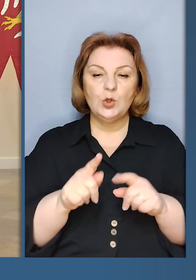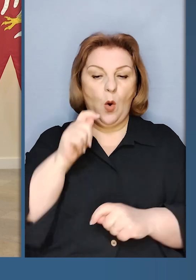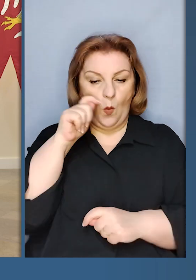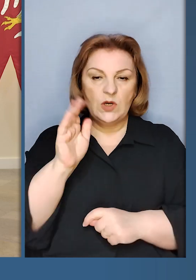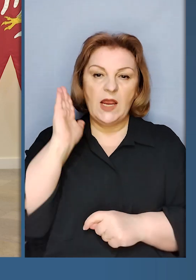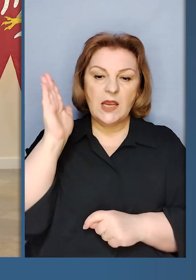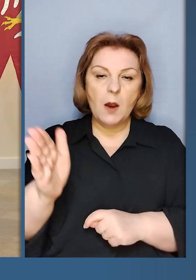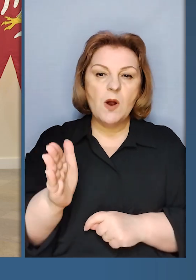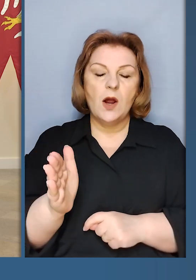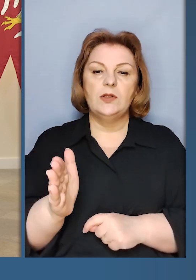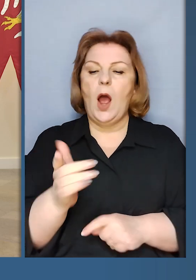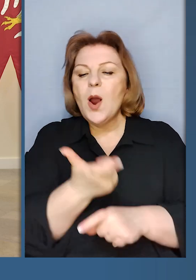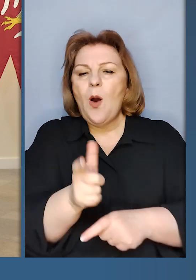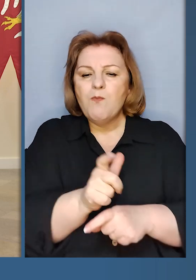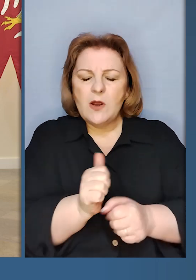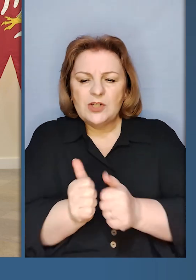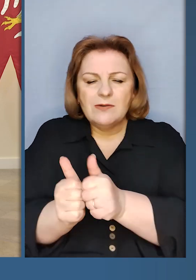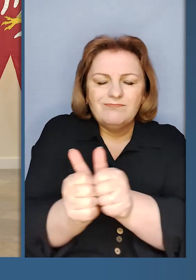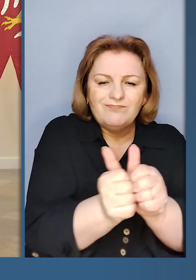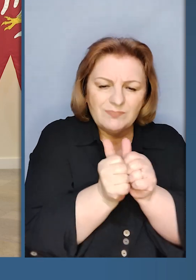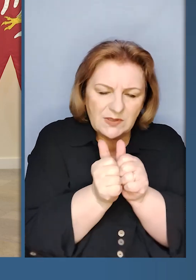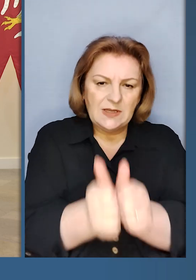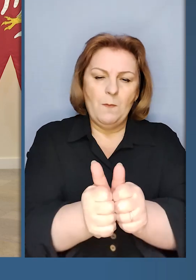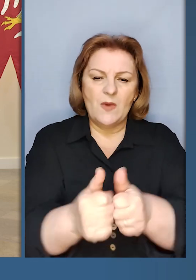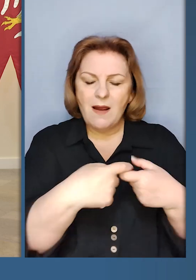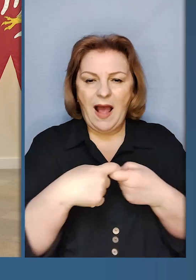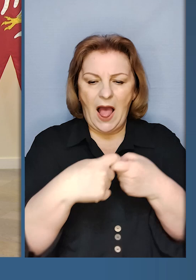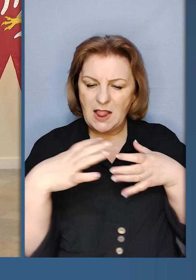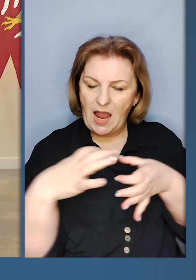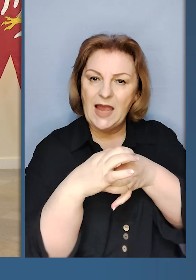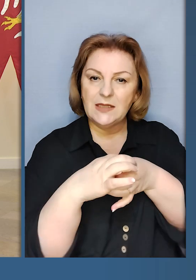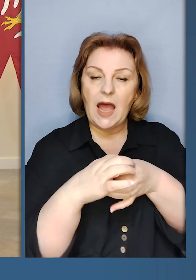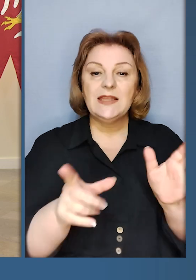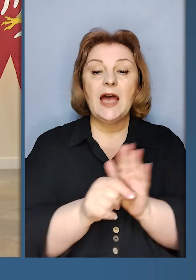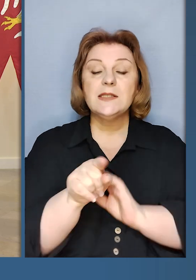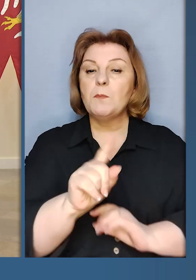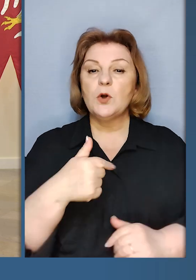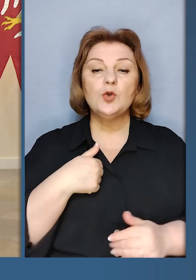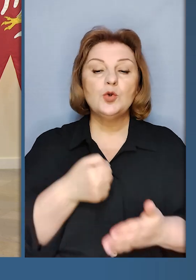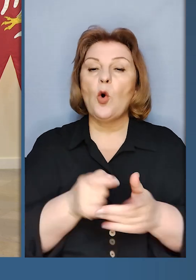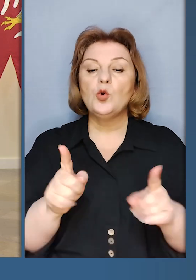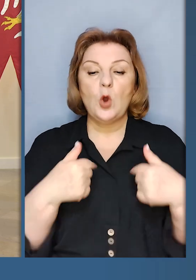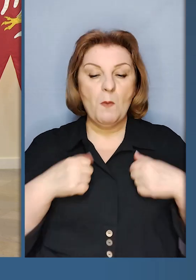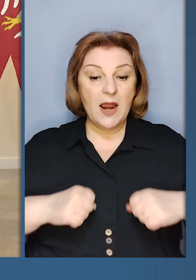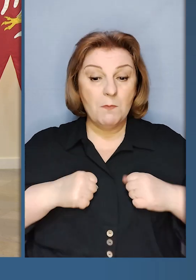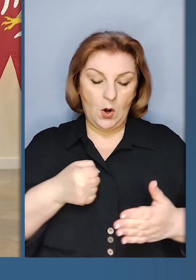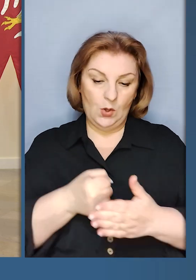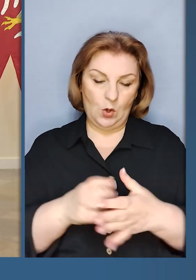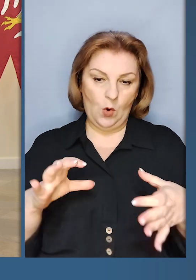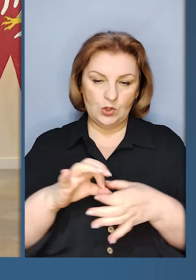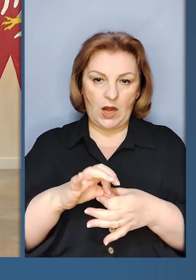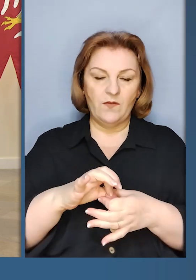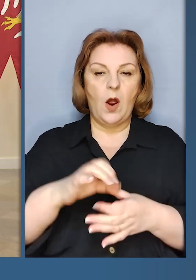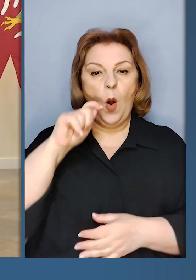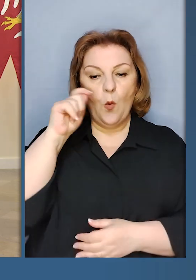Україна буде щораз більше сплетена з тим, до чого прямуємо, тобто до членства України